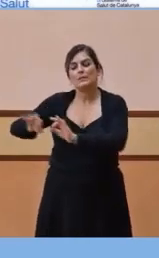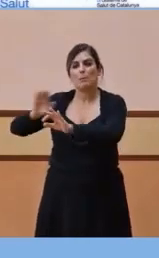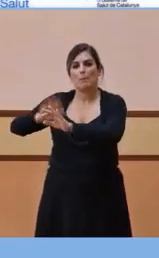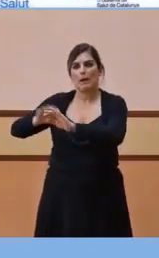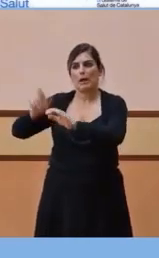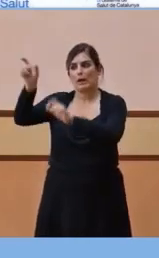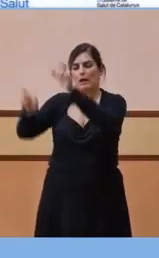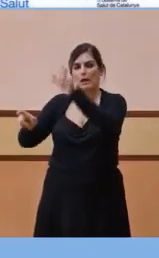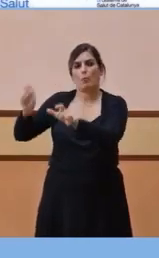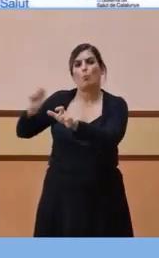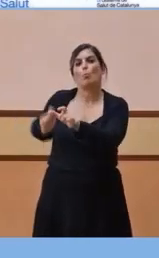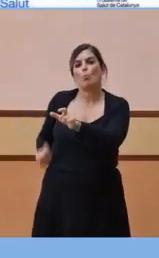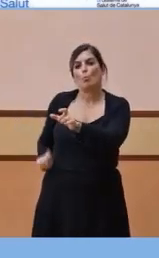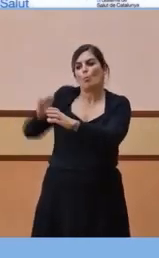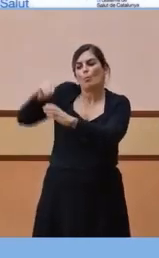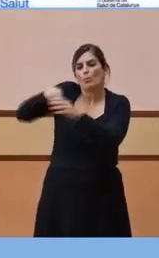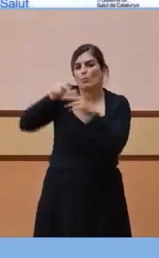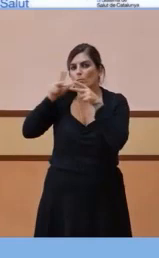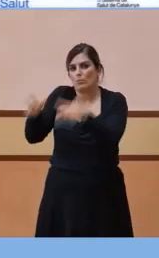Nosaltres, quan hem fet les